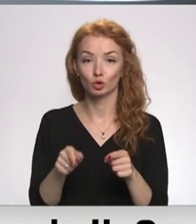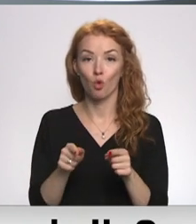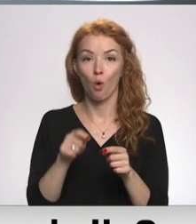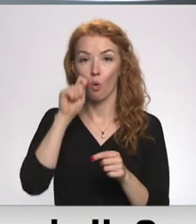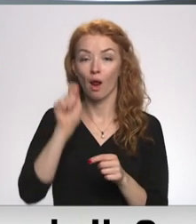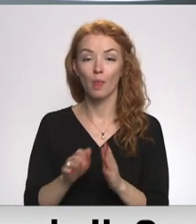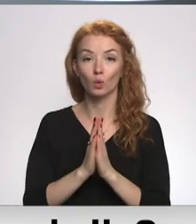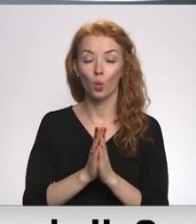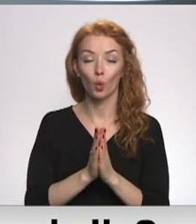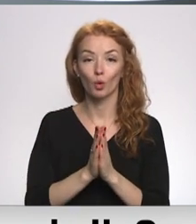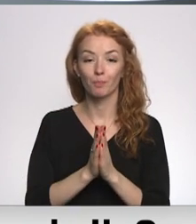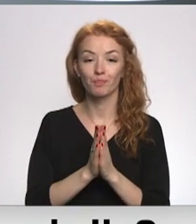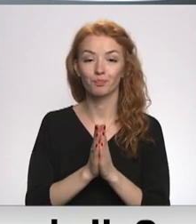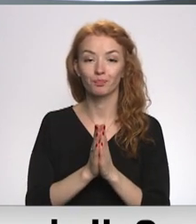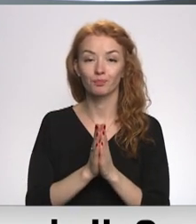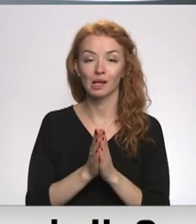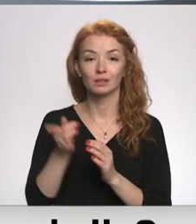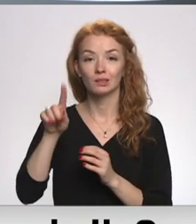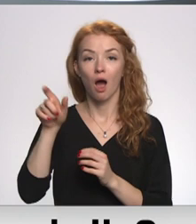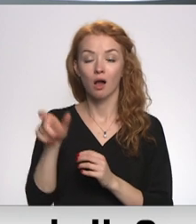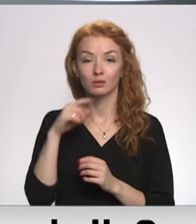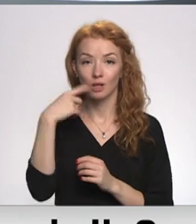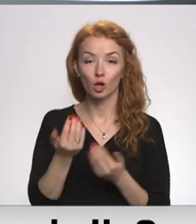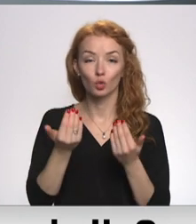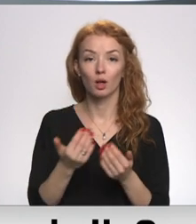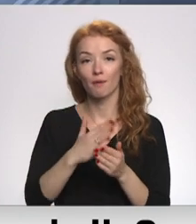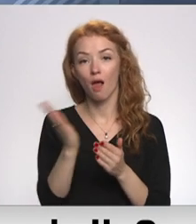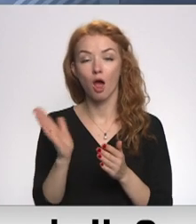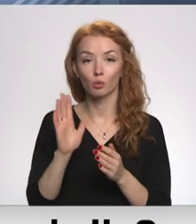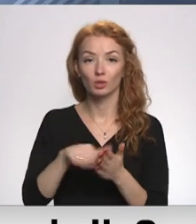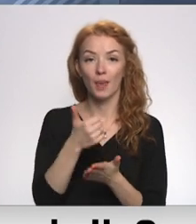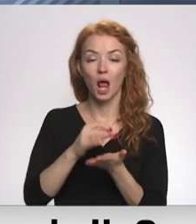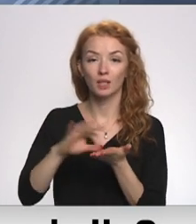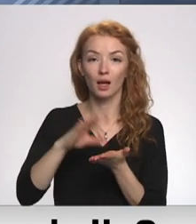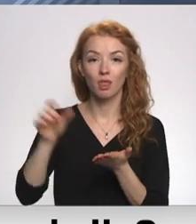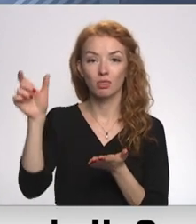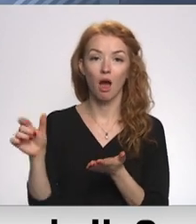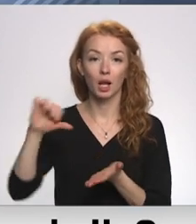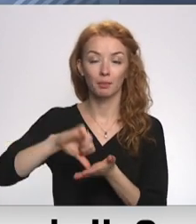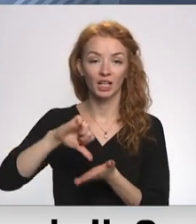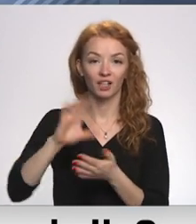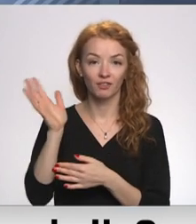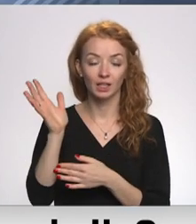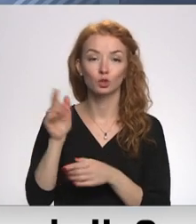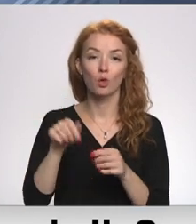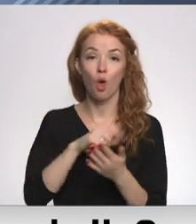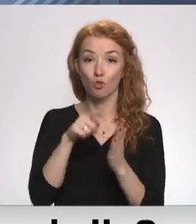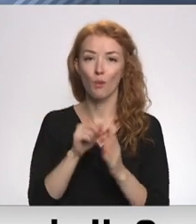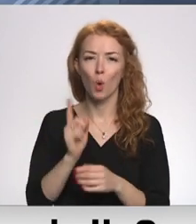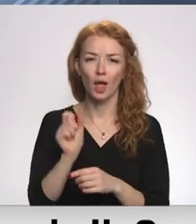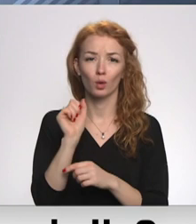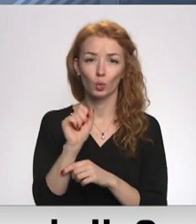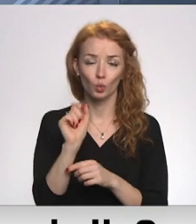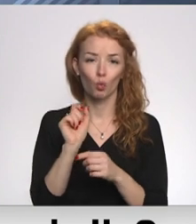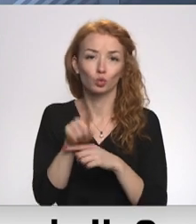lūgumu? Vēlāk šodien būs ģenerāla sekretāra presas brīfings. Droši vien šis jautājums tiks uzdots. Es